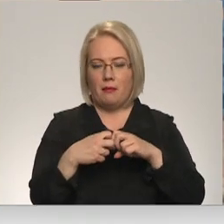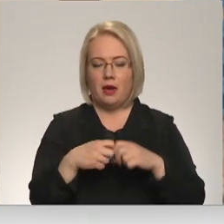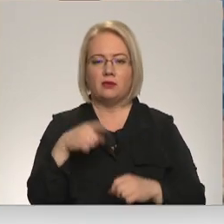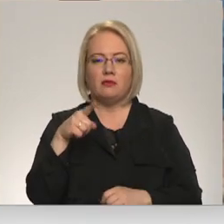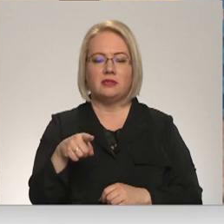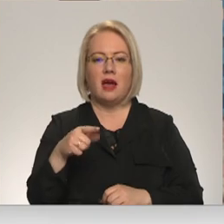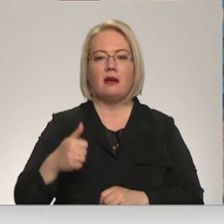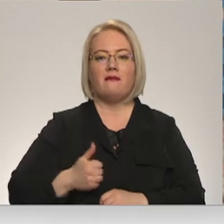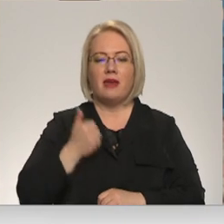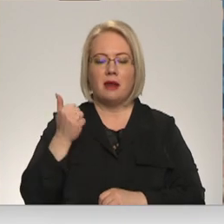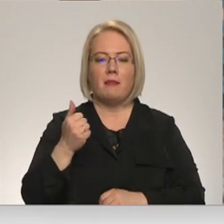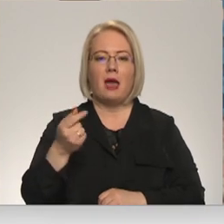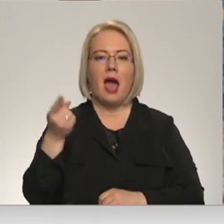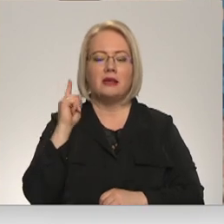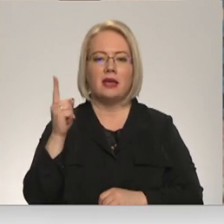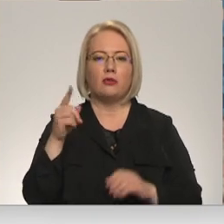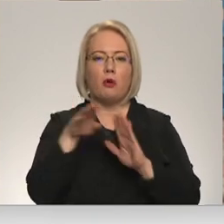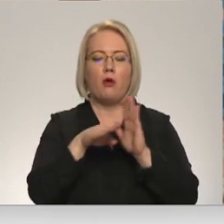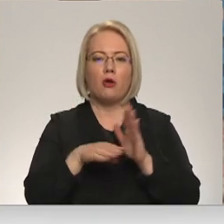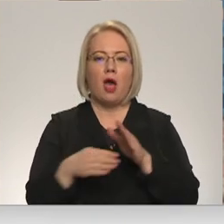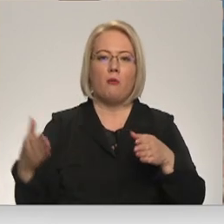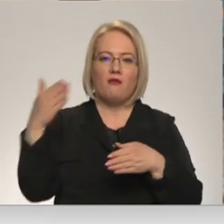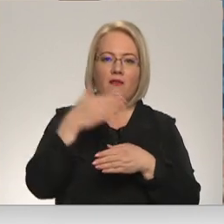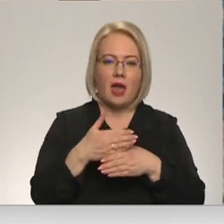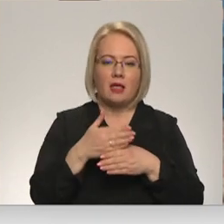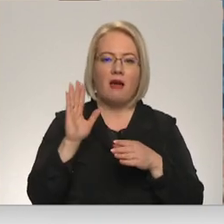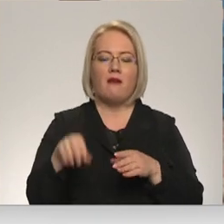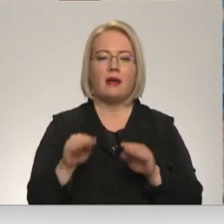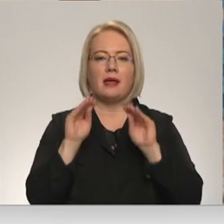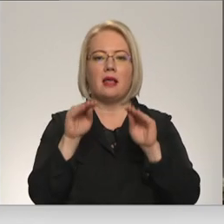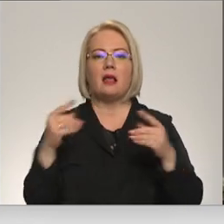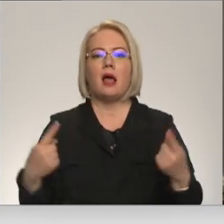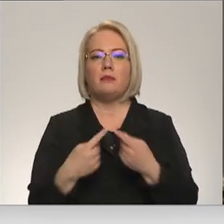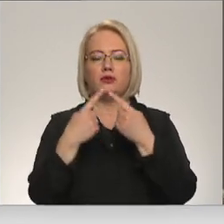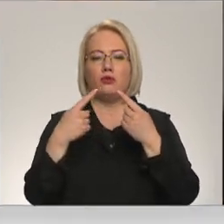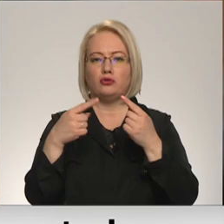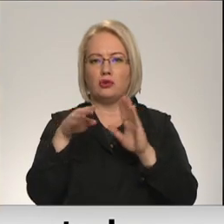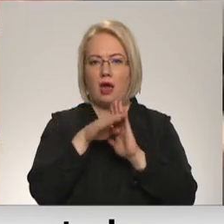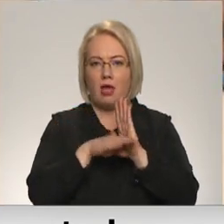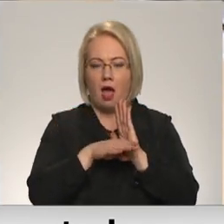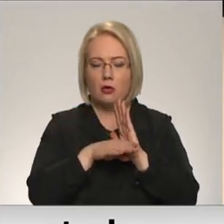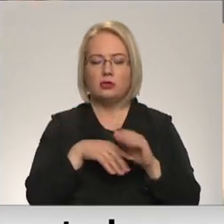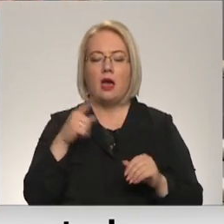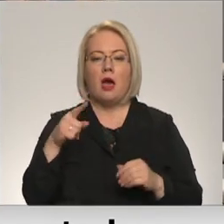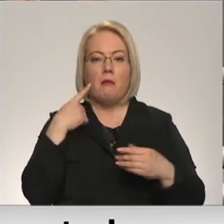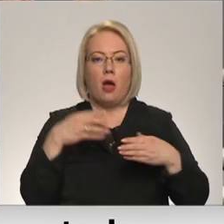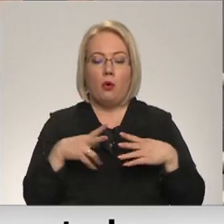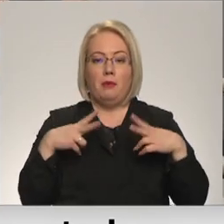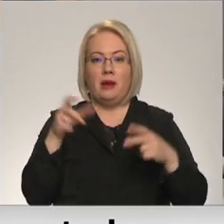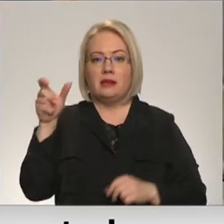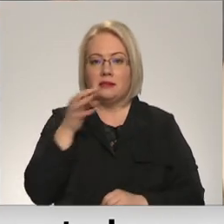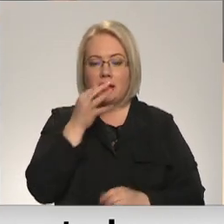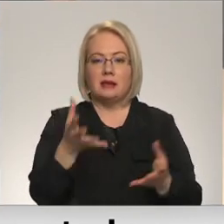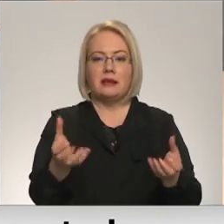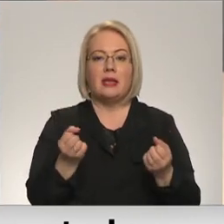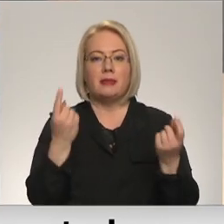šo aizliegto kanālu vietā, likt citus atbilstošus kanālus pēc savas izvēles. Padomas priekšsēdātājs saka, tiek saņemtas